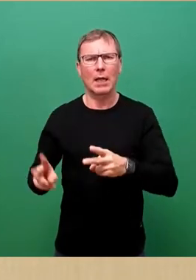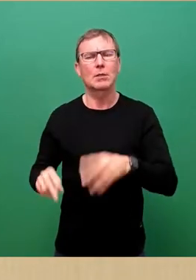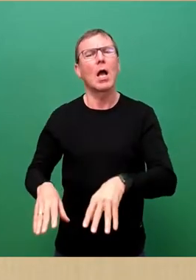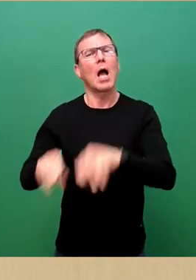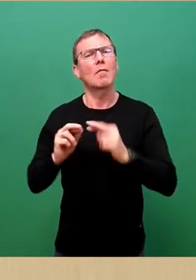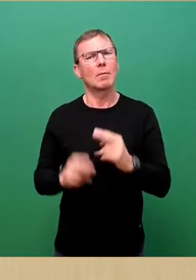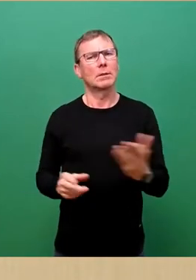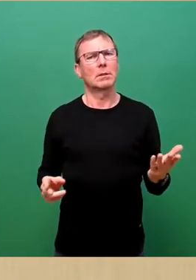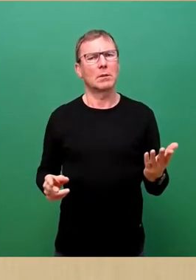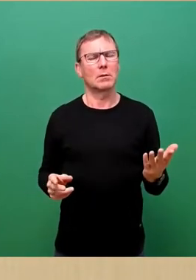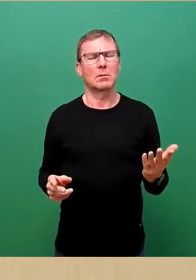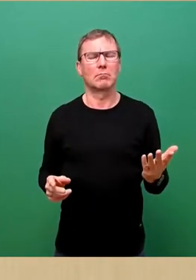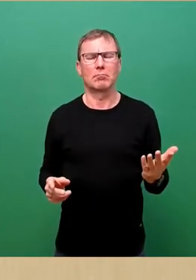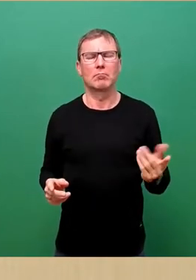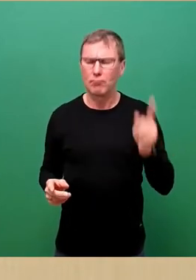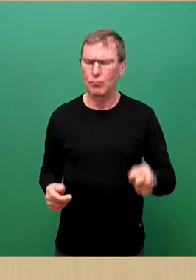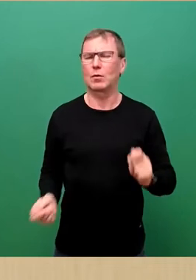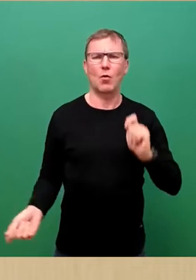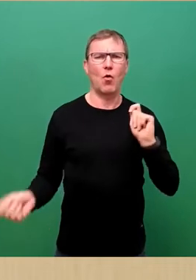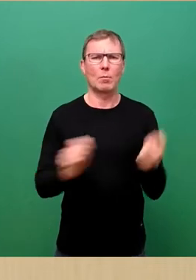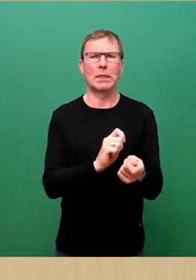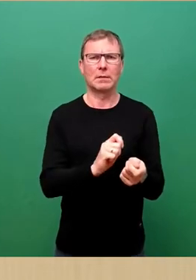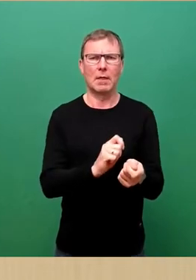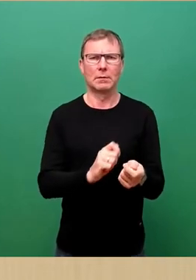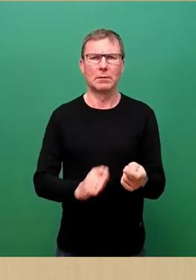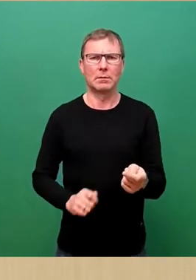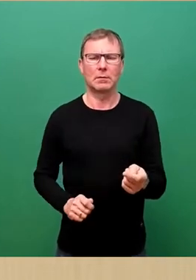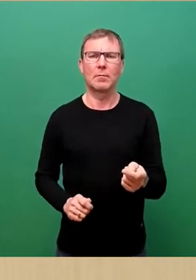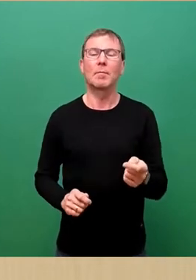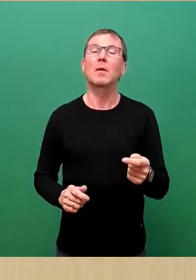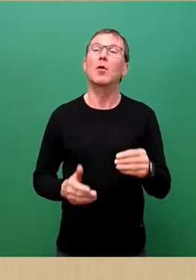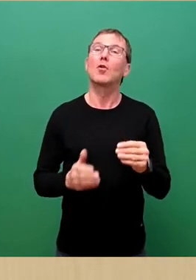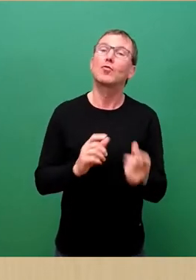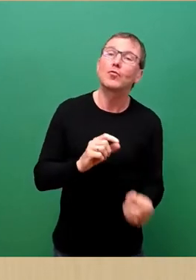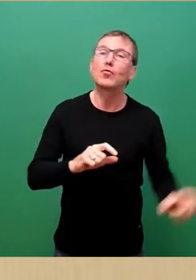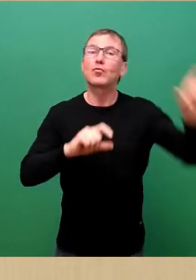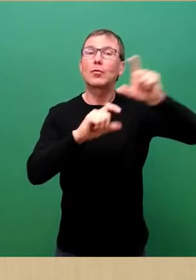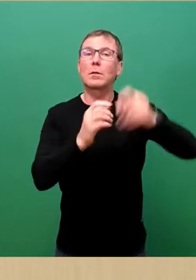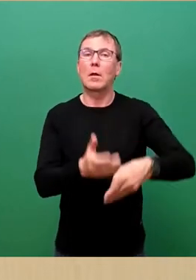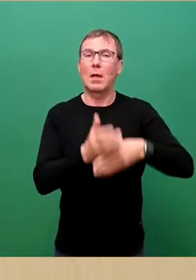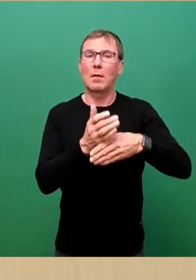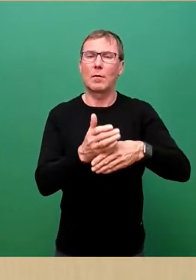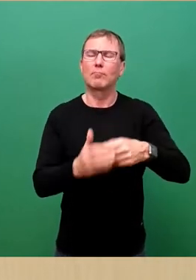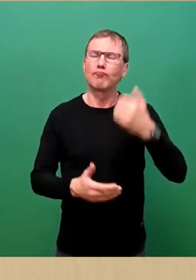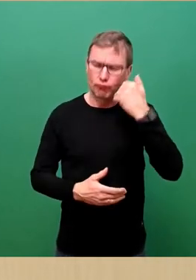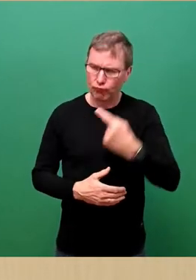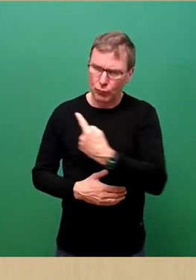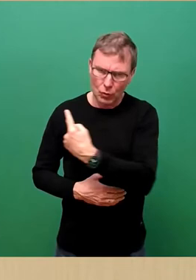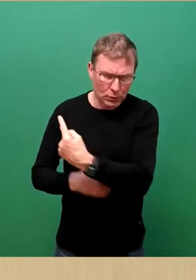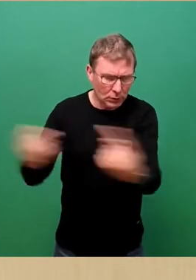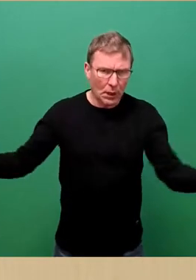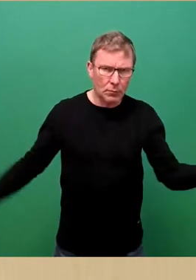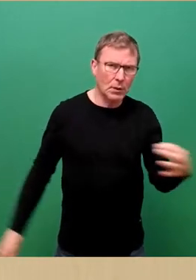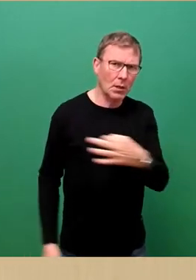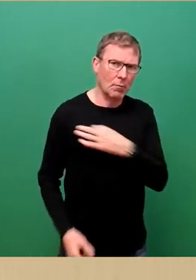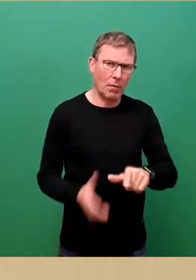ist umzusetzen. Darüber hinausgehende Hilfe soll ein jeder gerne selbst leisten. Vielen